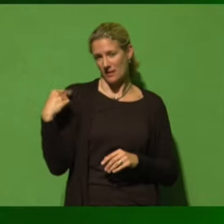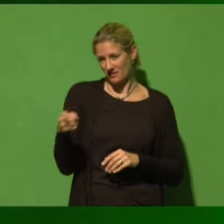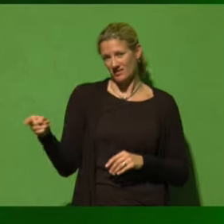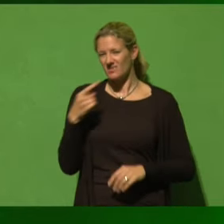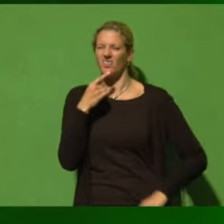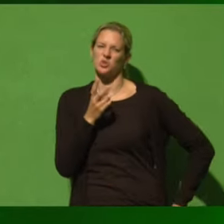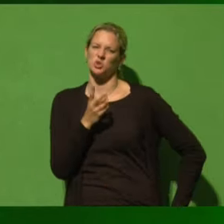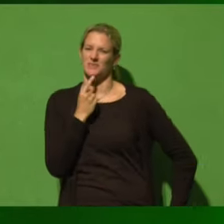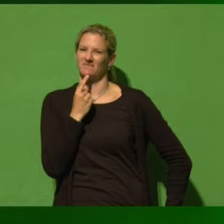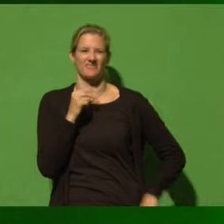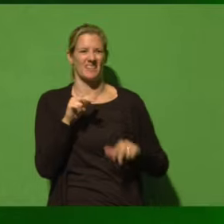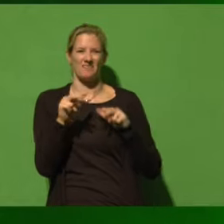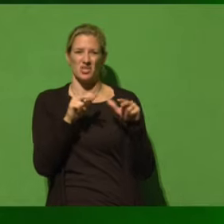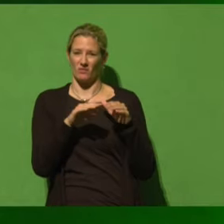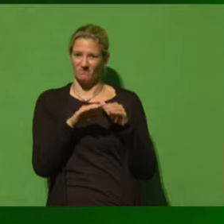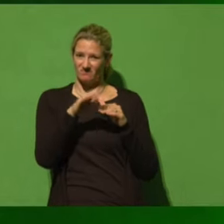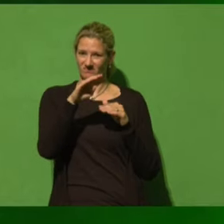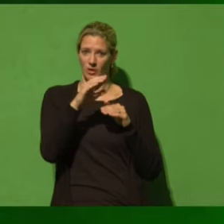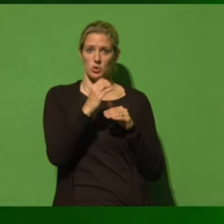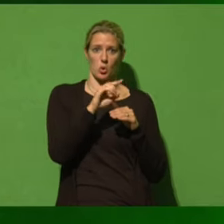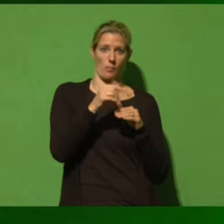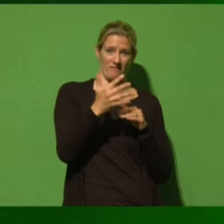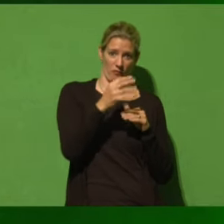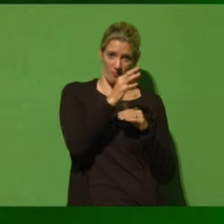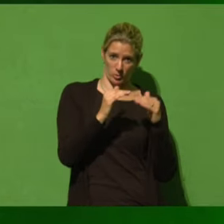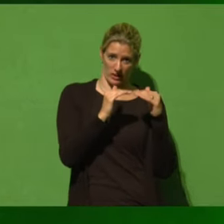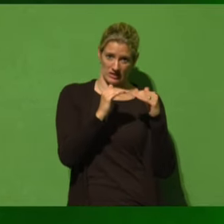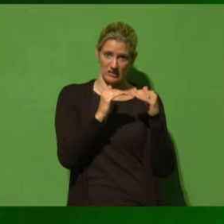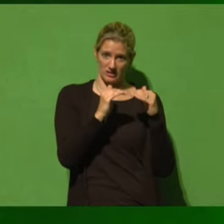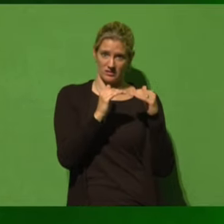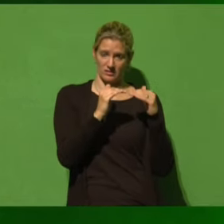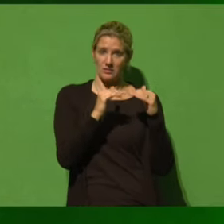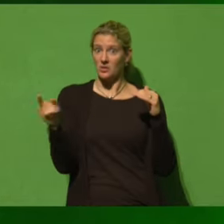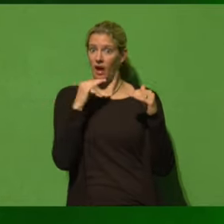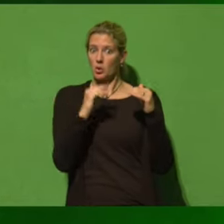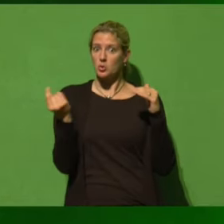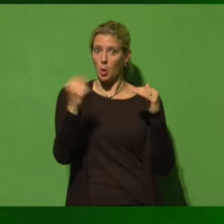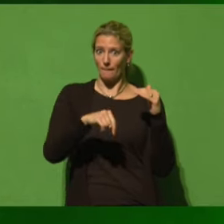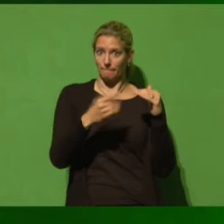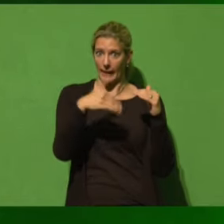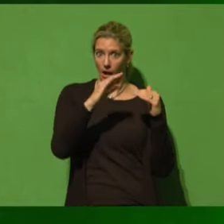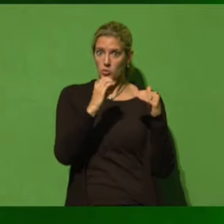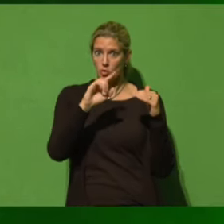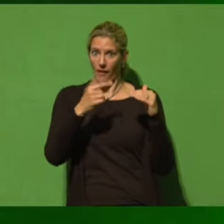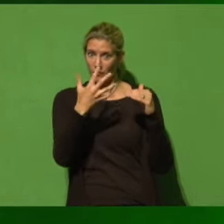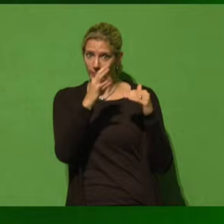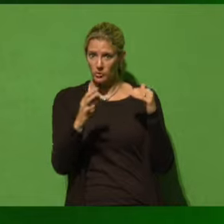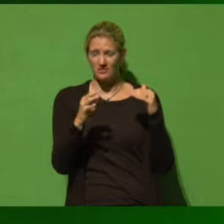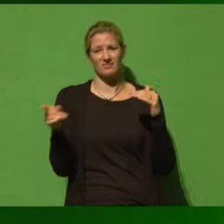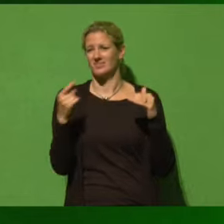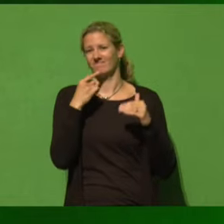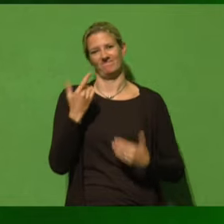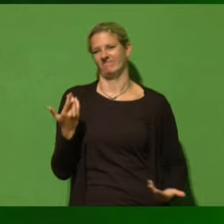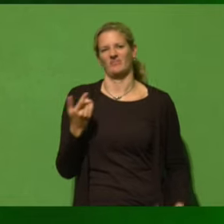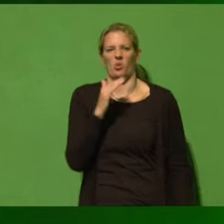zugeben, dass Sie das Wirtschaftswachstum von 0,5%, das Sie gesagt haben, 0,5% mehr Wirtschaftswachstum ist eh